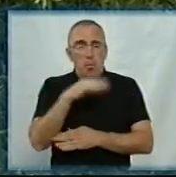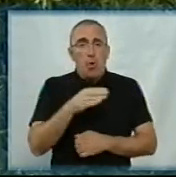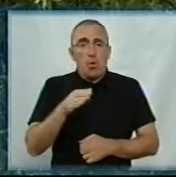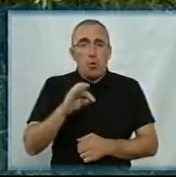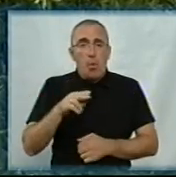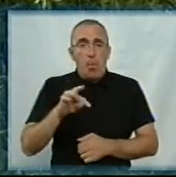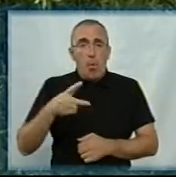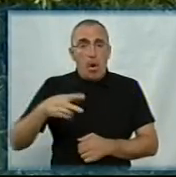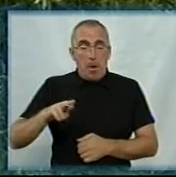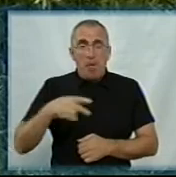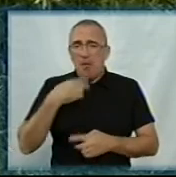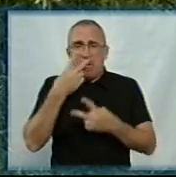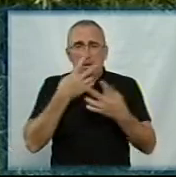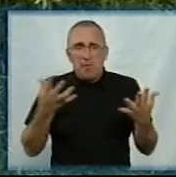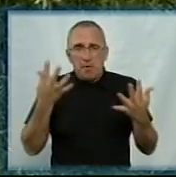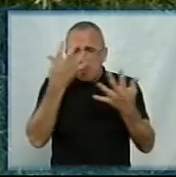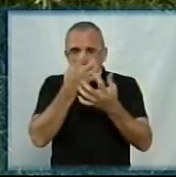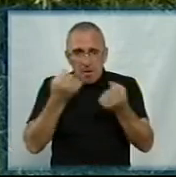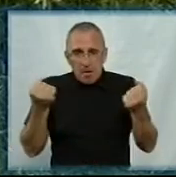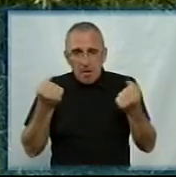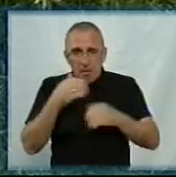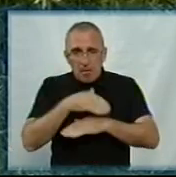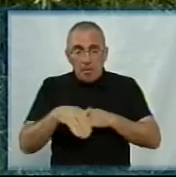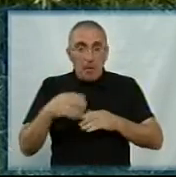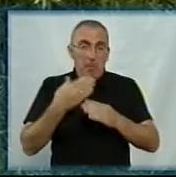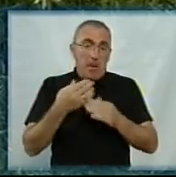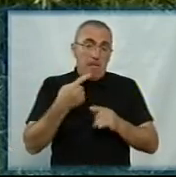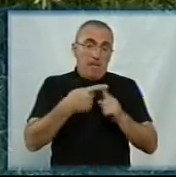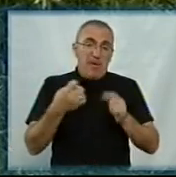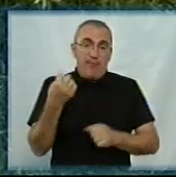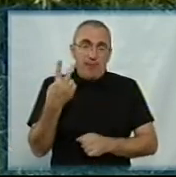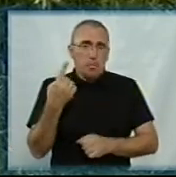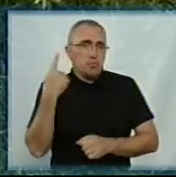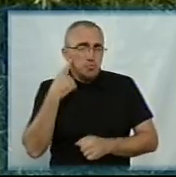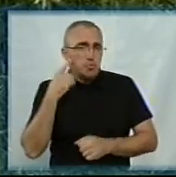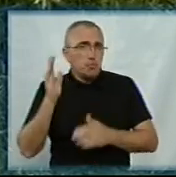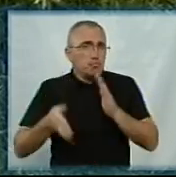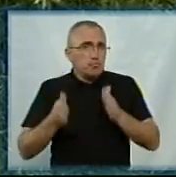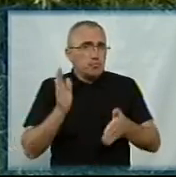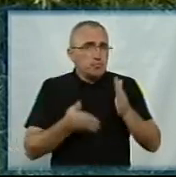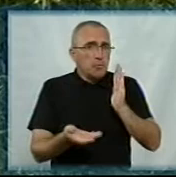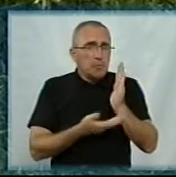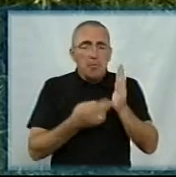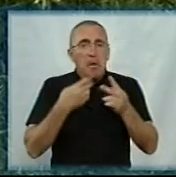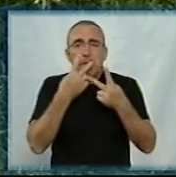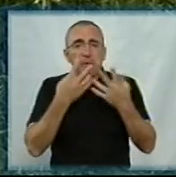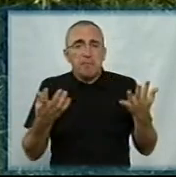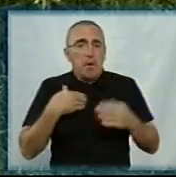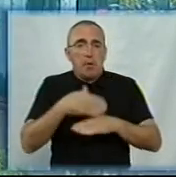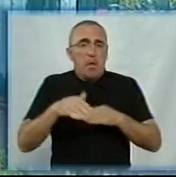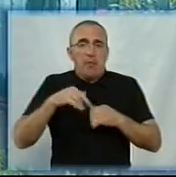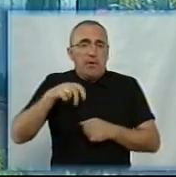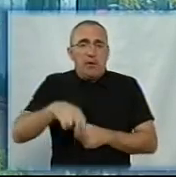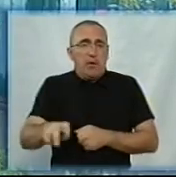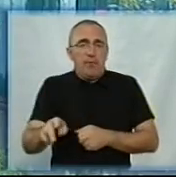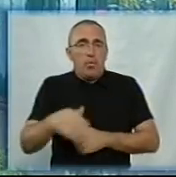Мені не видно було, бо темно на вулиці. А потім десь о 12-й чую – пиляють дерево. Але як саме не бачила, на вулицю я не виходила.